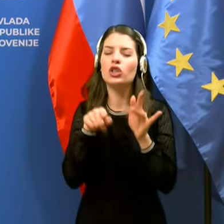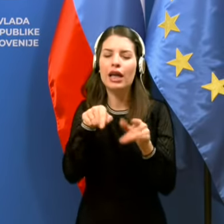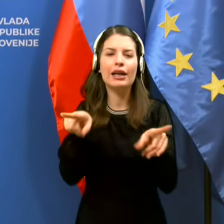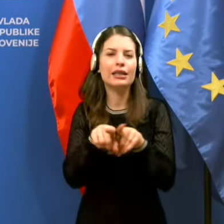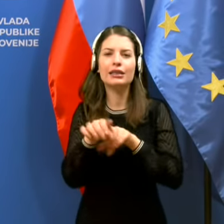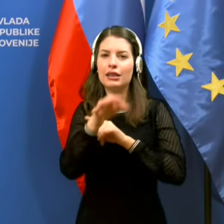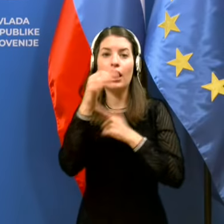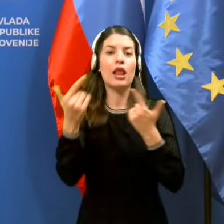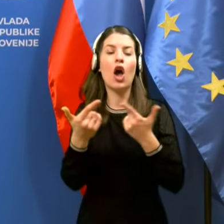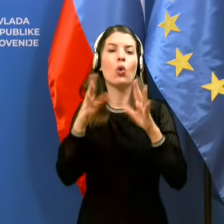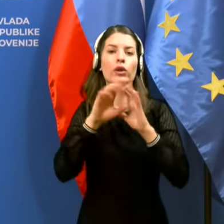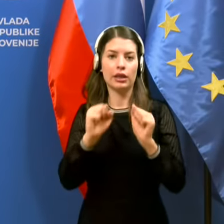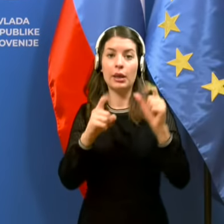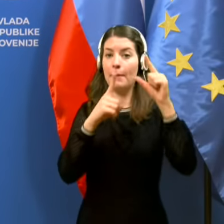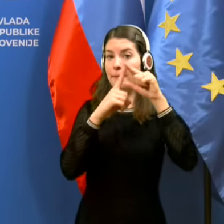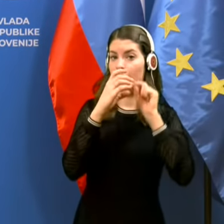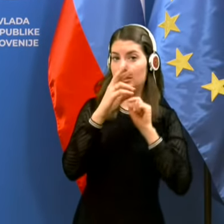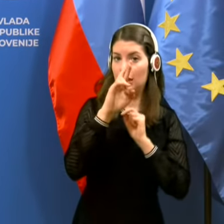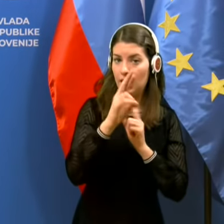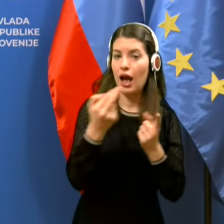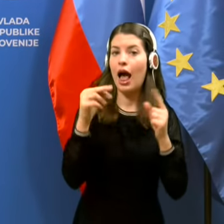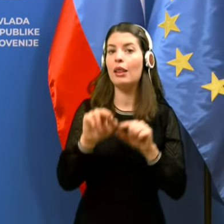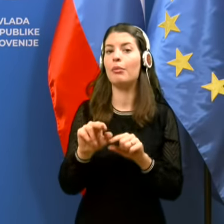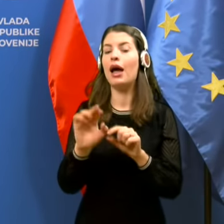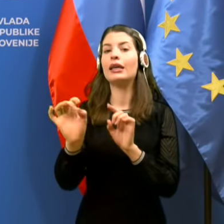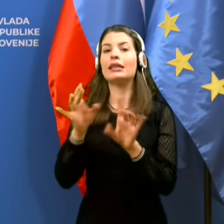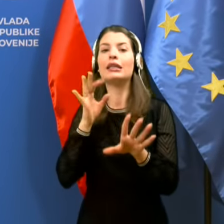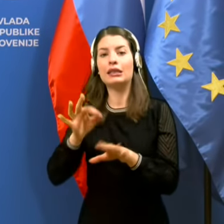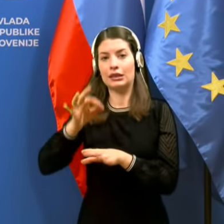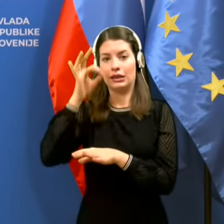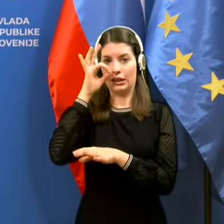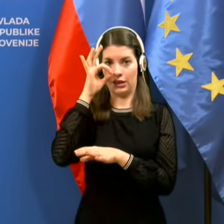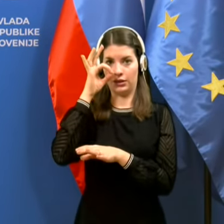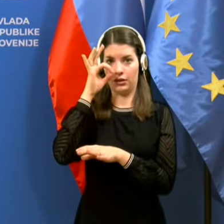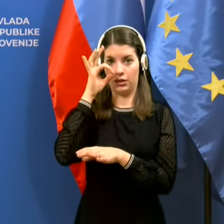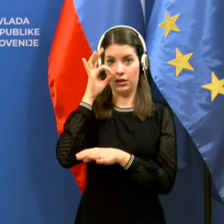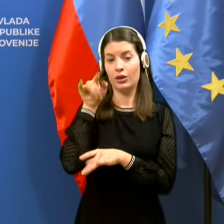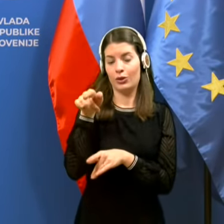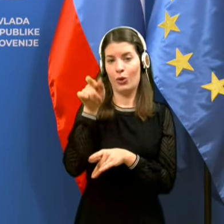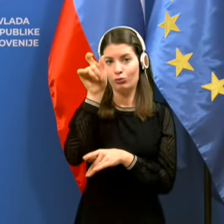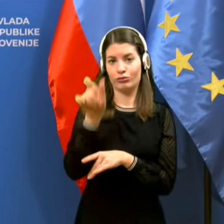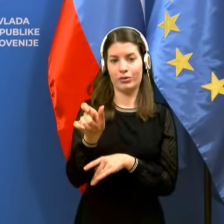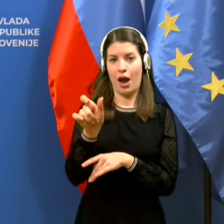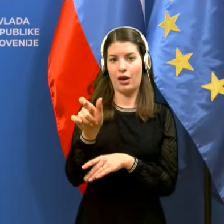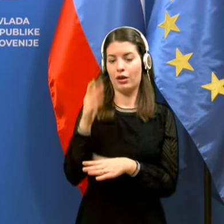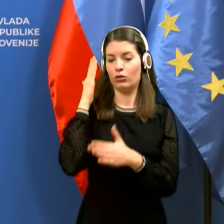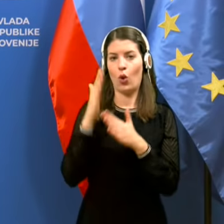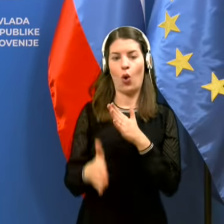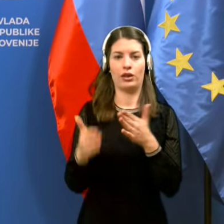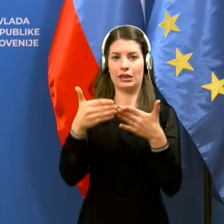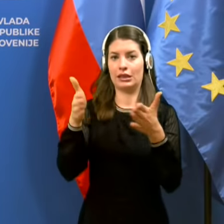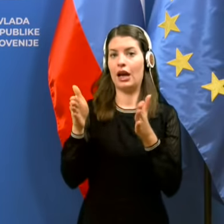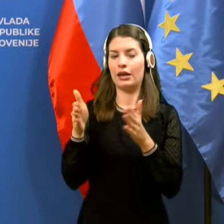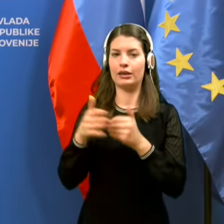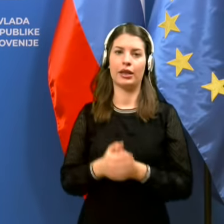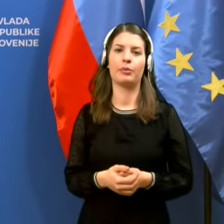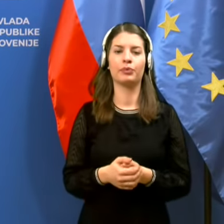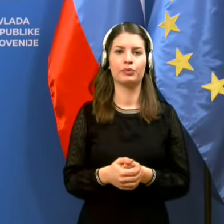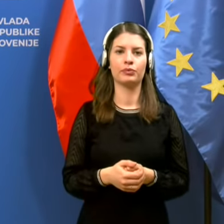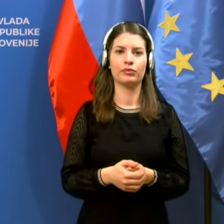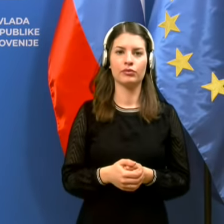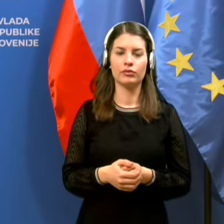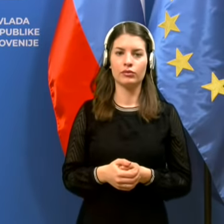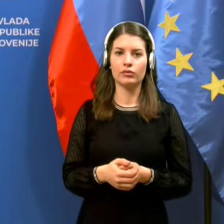opraviti ali PCR testa ali hitri antigenski test in s tem je potem karantena avtomatsko zaključena oziroma